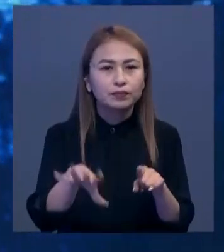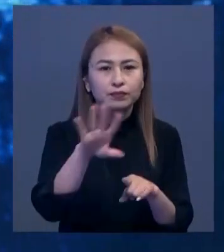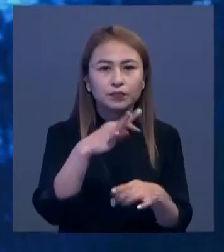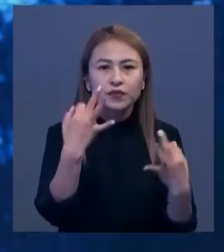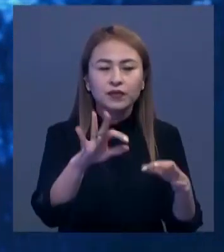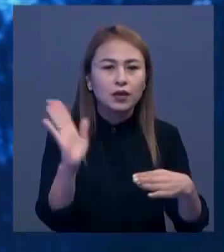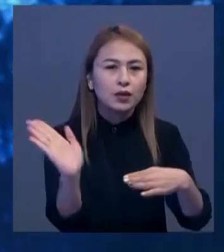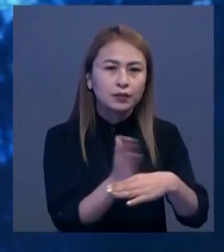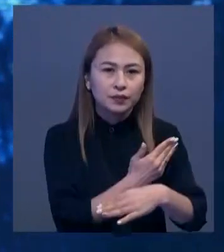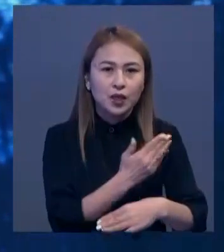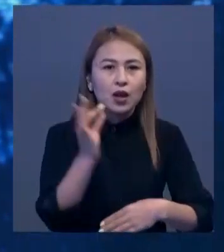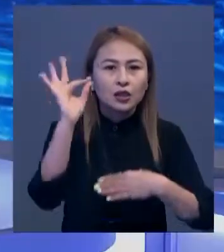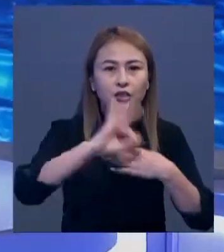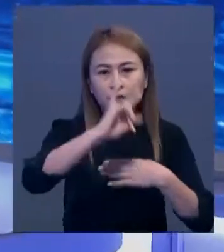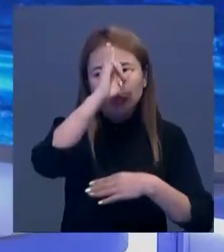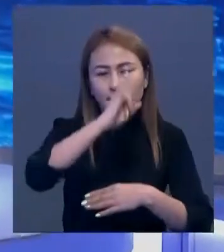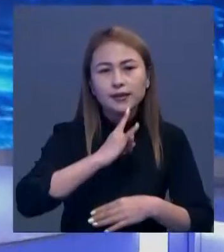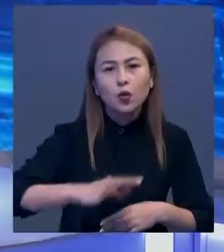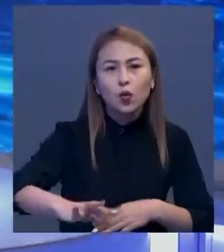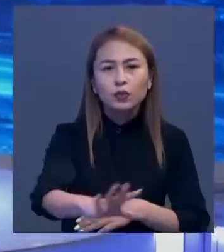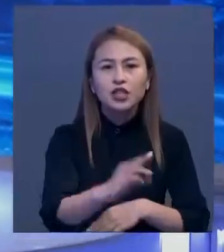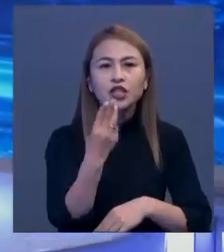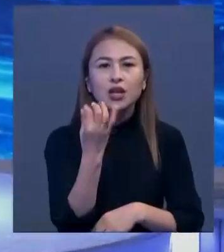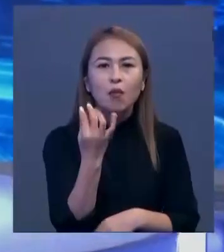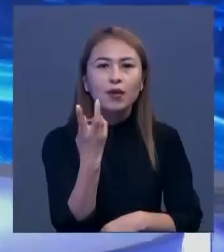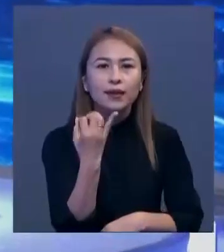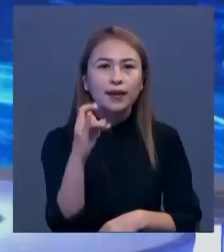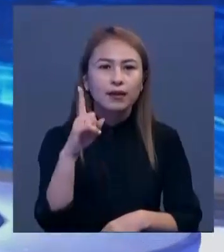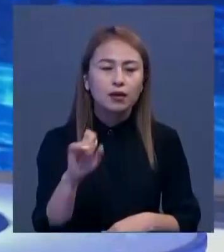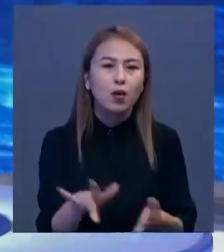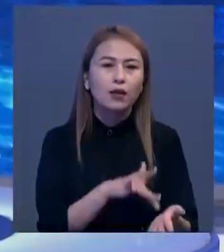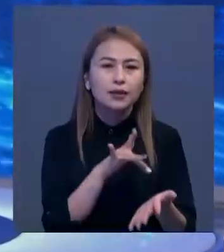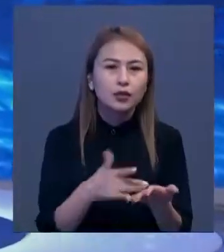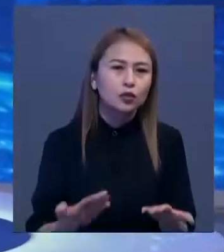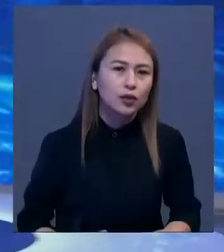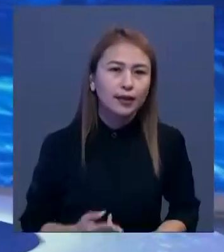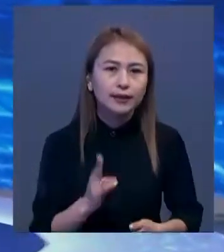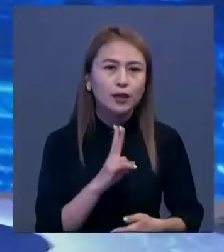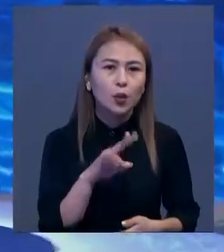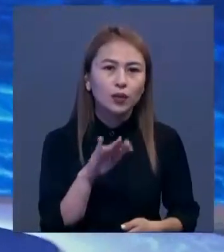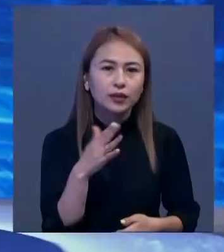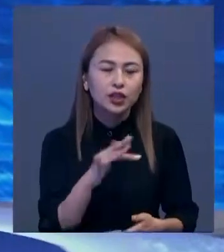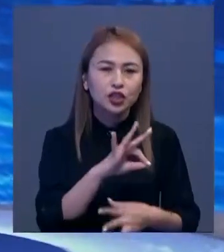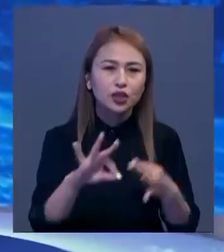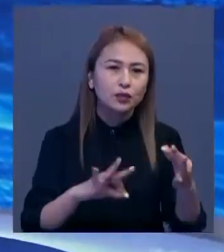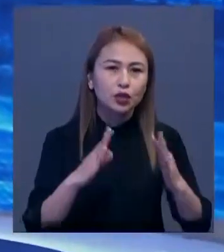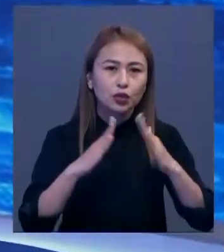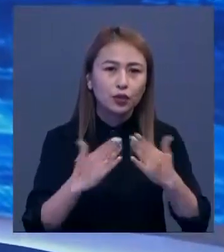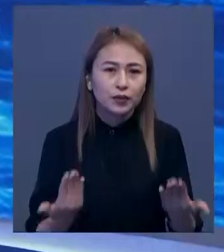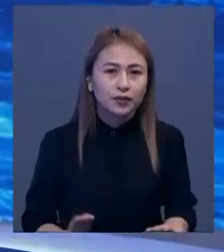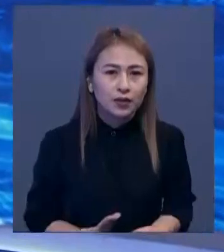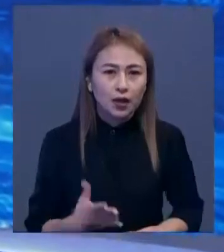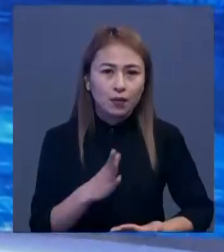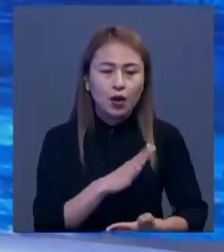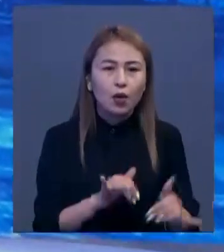босатуды талап еткен. Шығыз Қазақстан ғобылса Шеманайқа қаласының тұрғына Кристина Лутай жетіндері үйінде өскен. Сондықтан бара